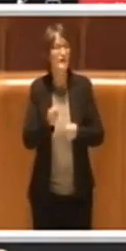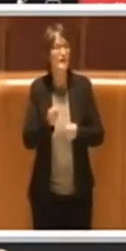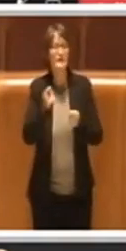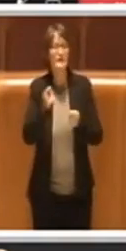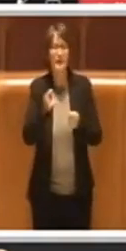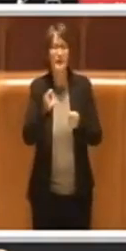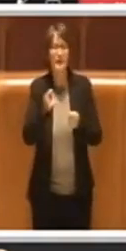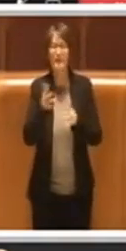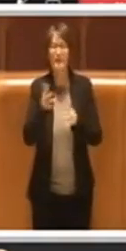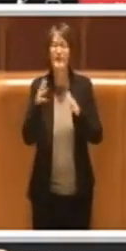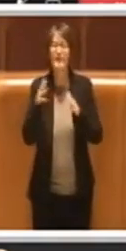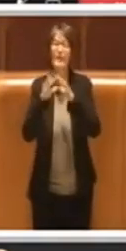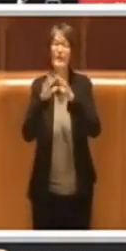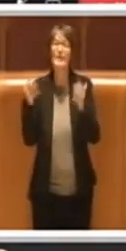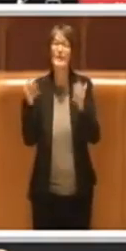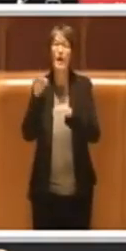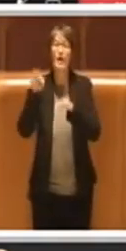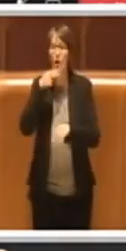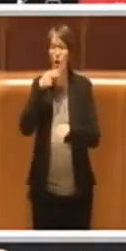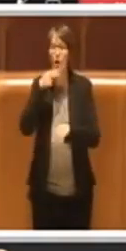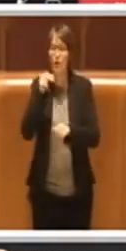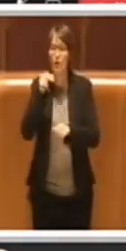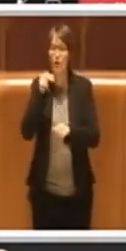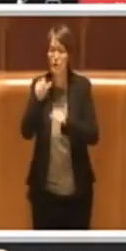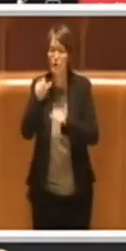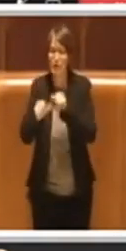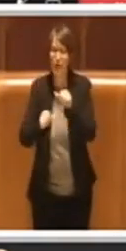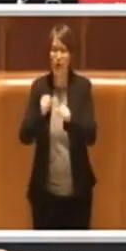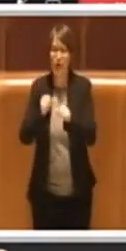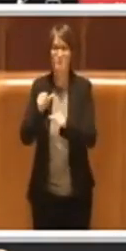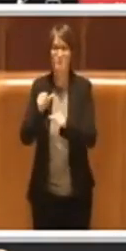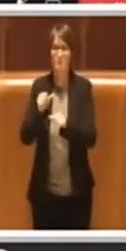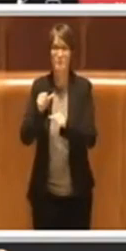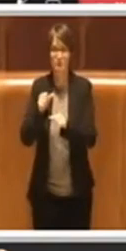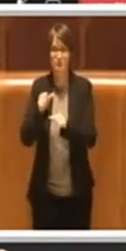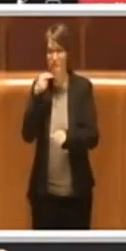Theatre stesso con il supporto insomma del